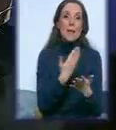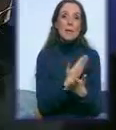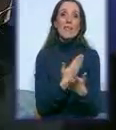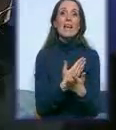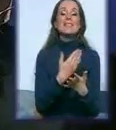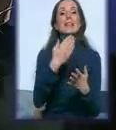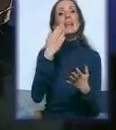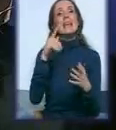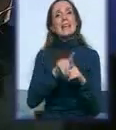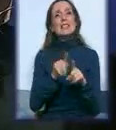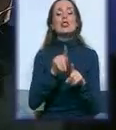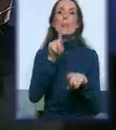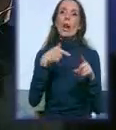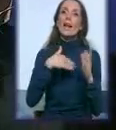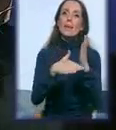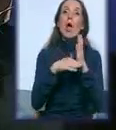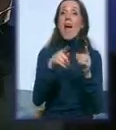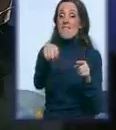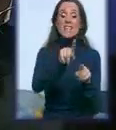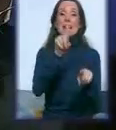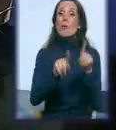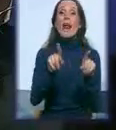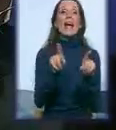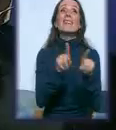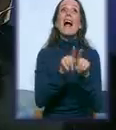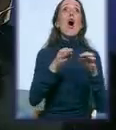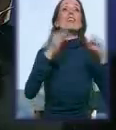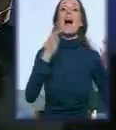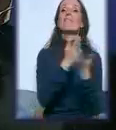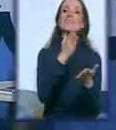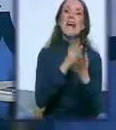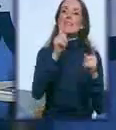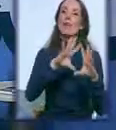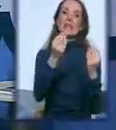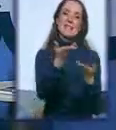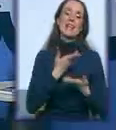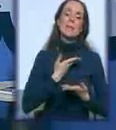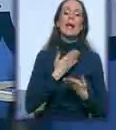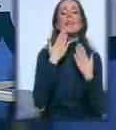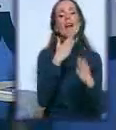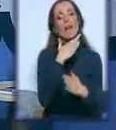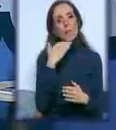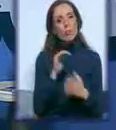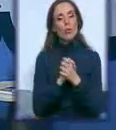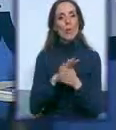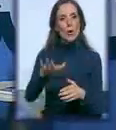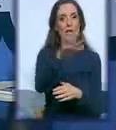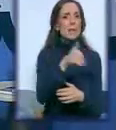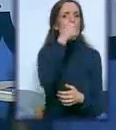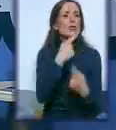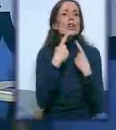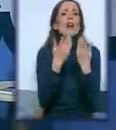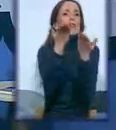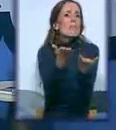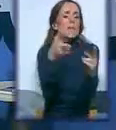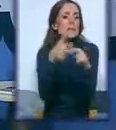ponekad ste baš kao javni servis. Morate sve da nam date. Hvala vam puno, pozdravite ih. A što vama reći za kraj?